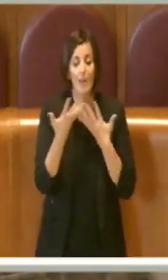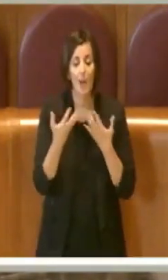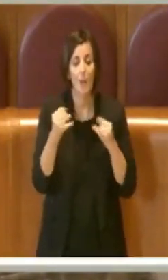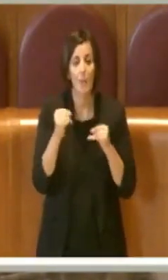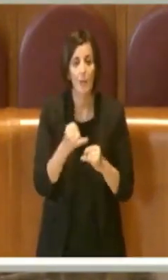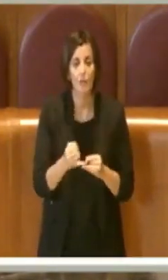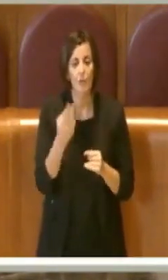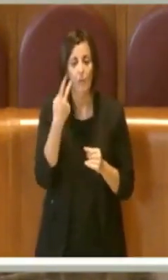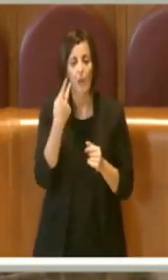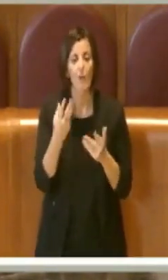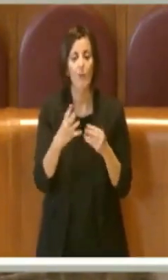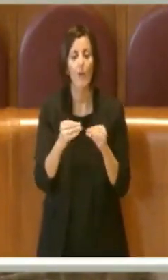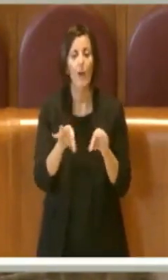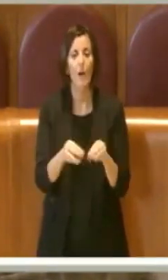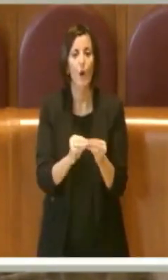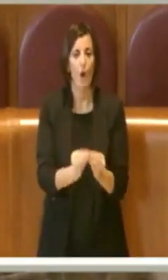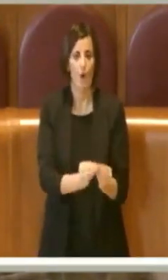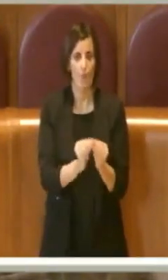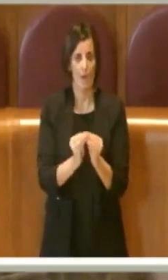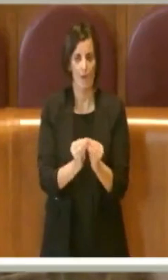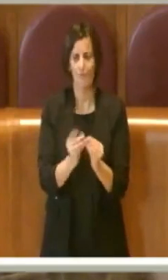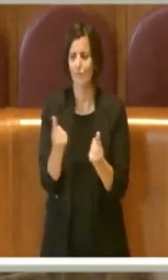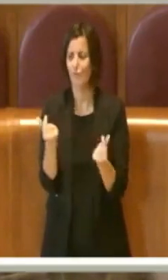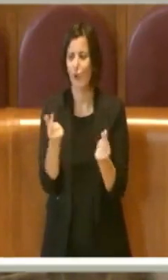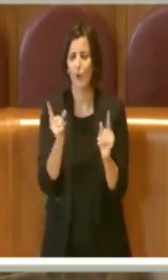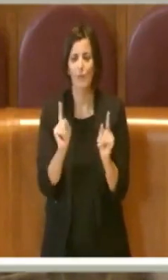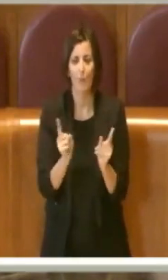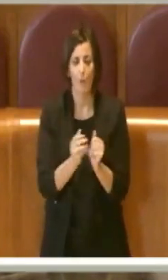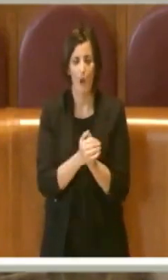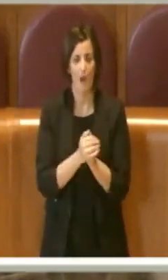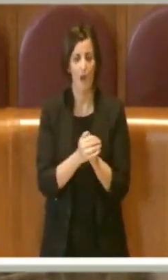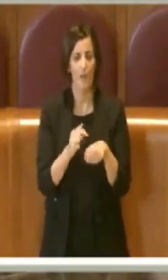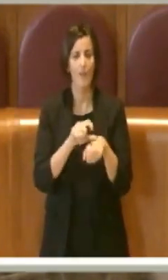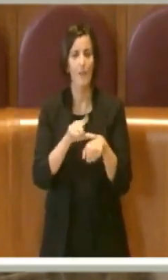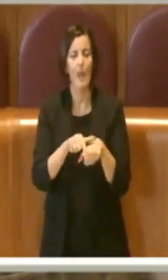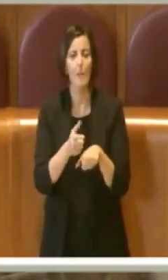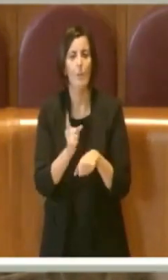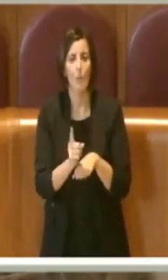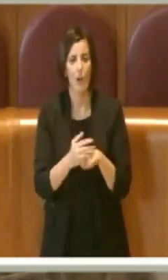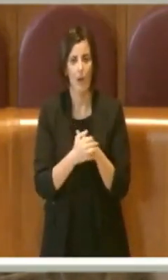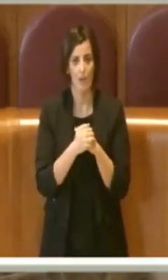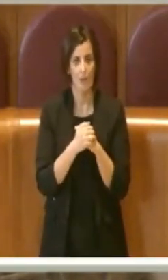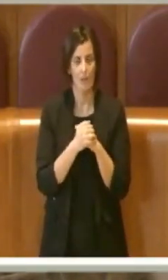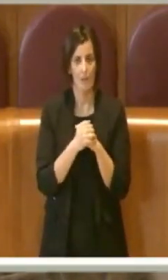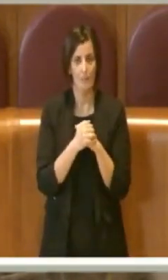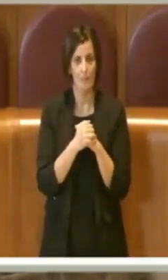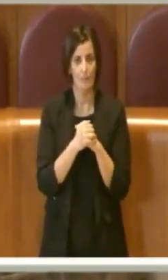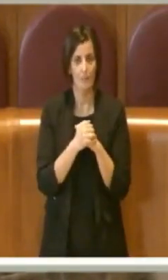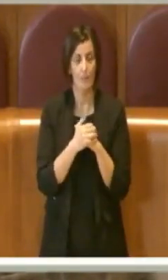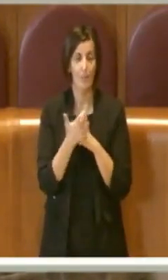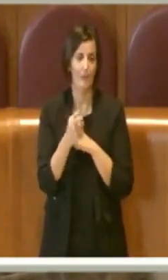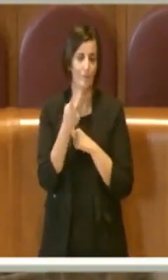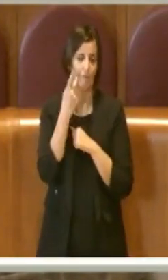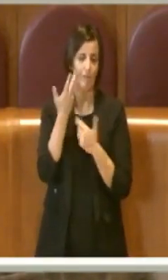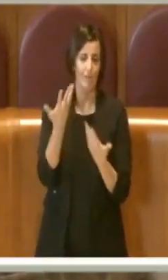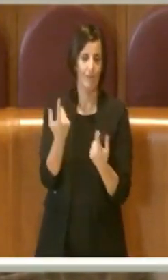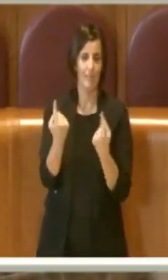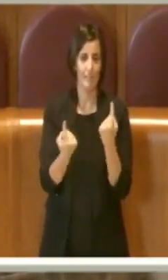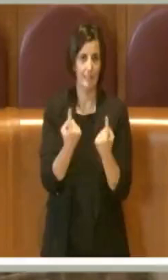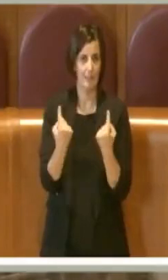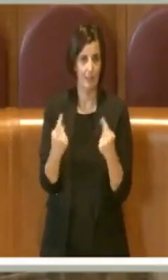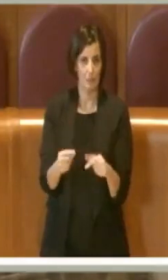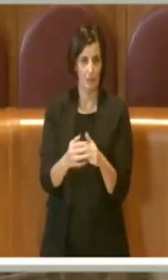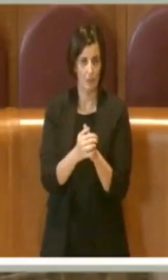si faranno le cose, con quali soldi, in quanto tempo. Perché, vede, la situazione